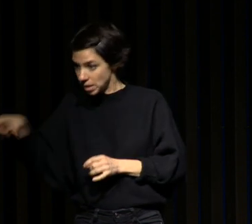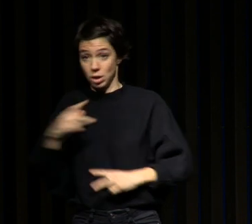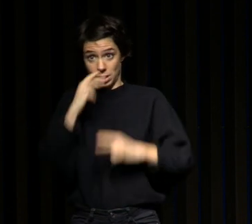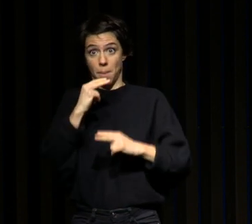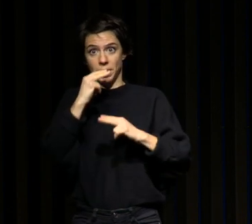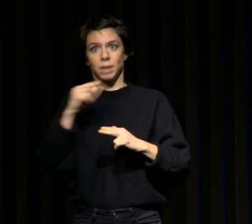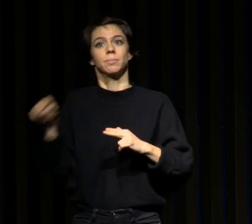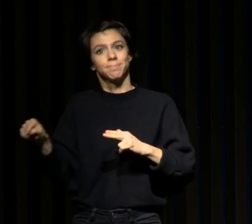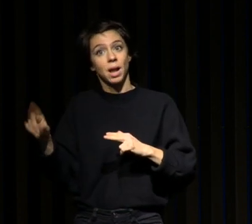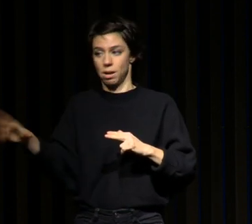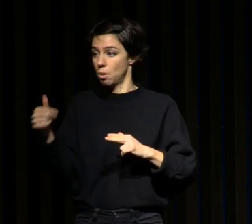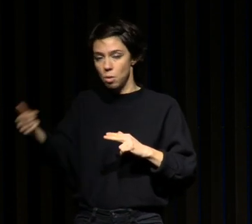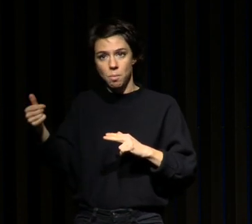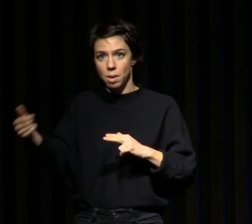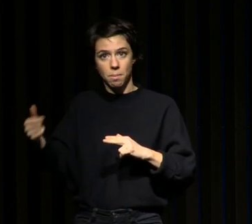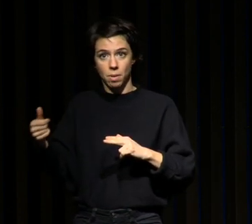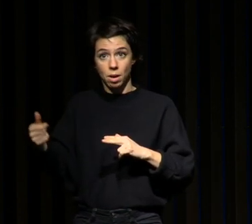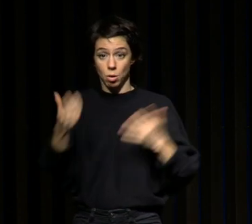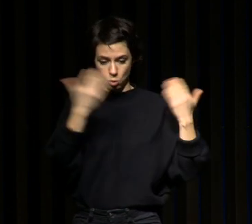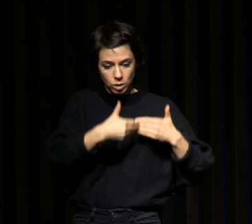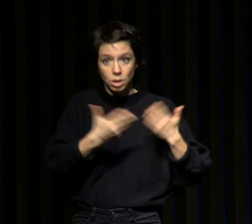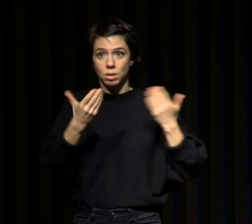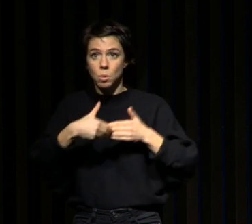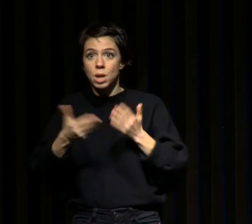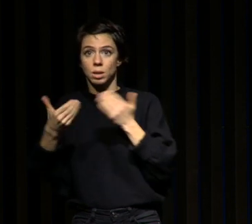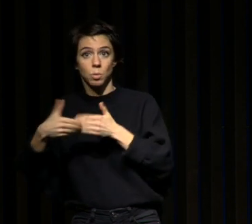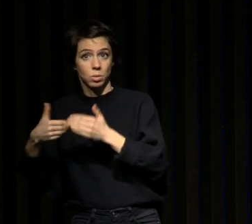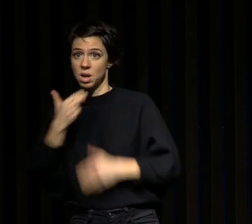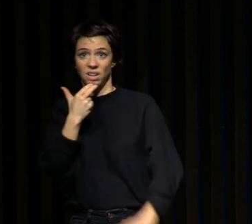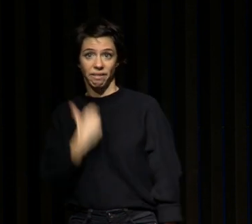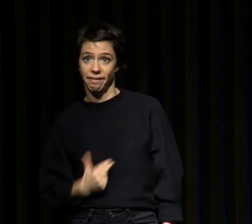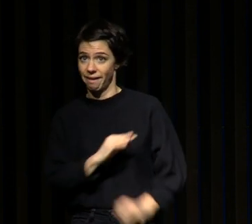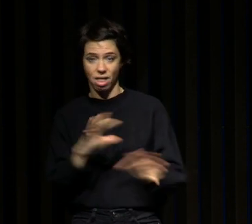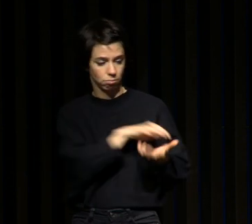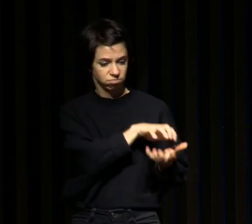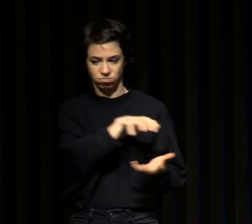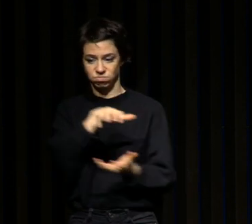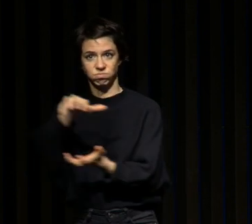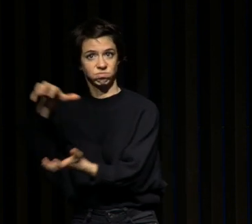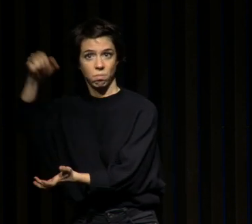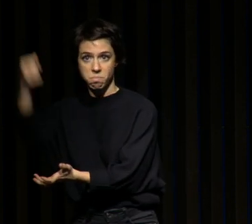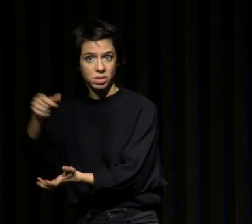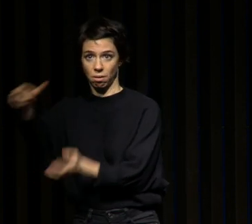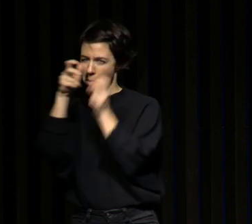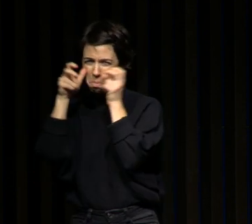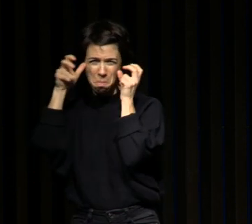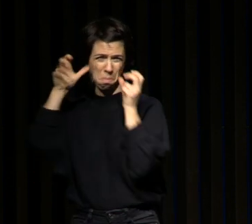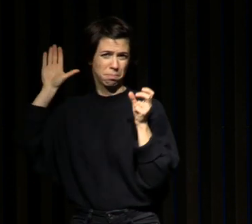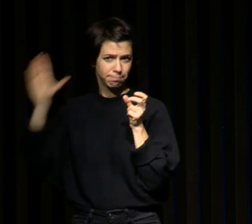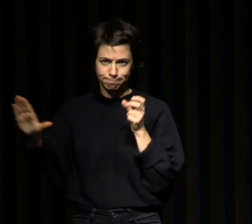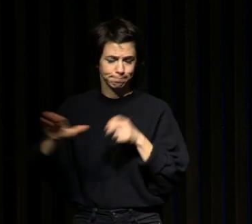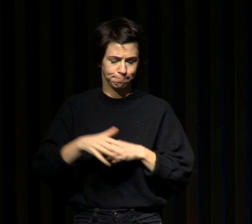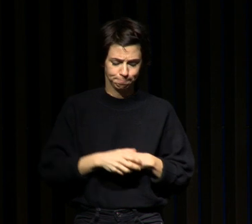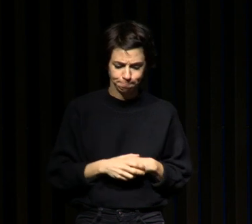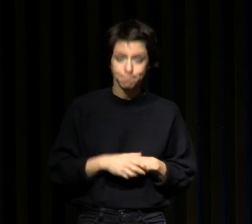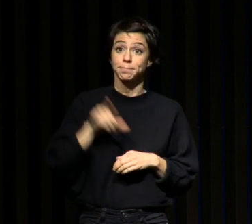une altération permanente nuit après nuit de leur qualité de sommeil donc cette relation entre l'insomnie et les pathologies